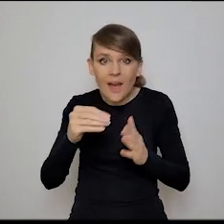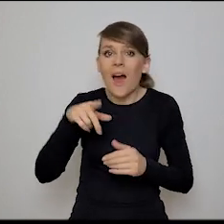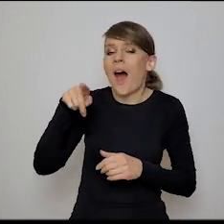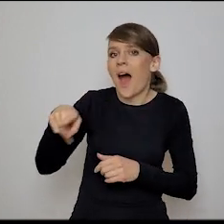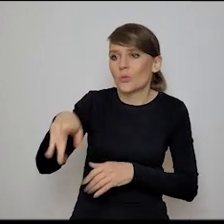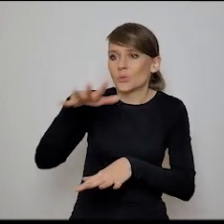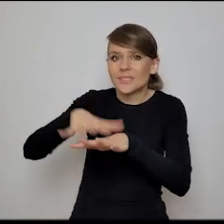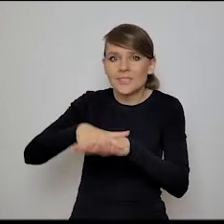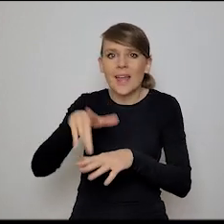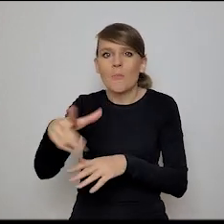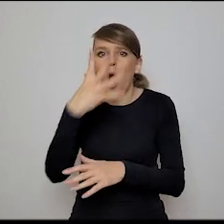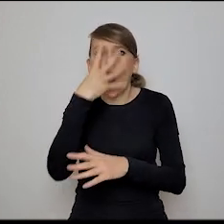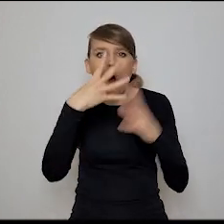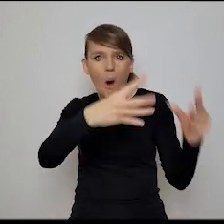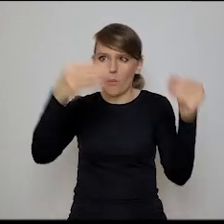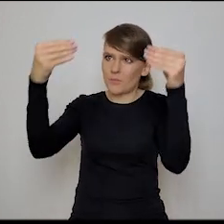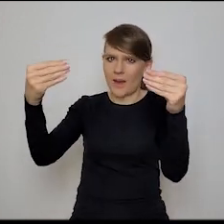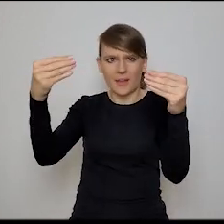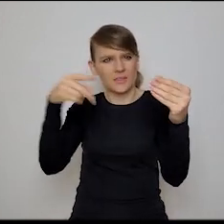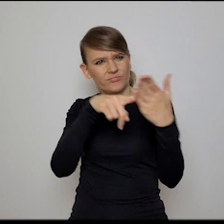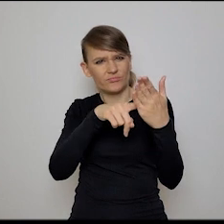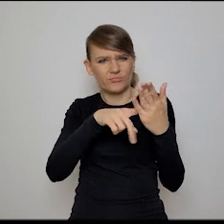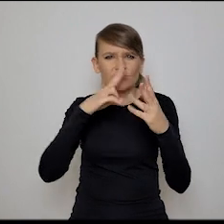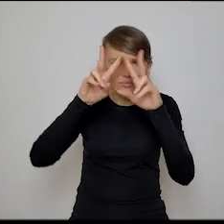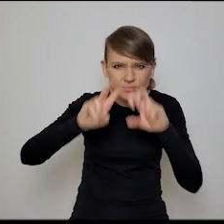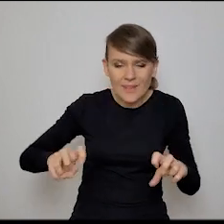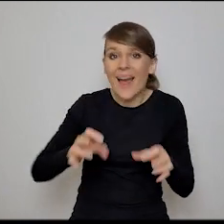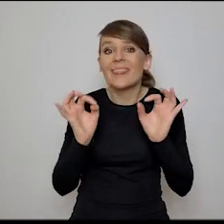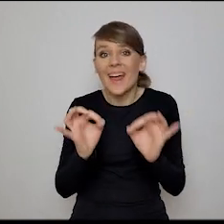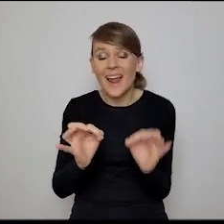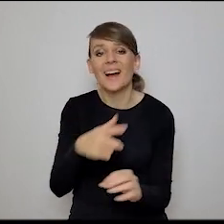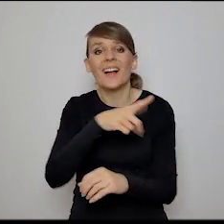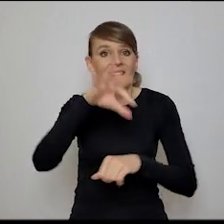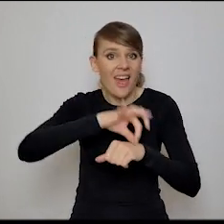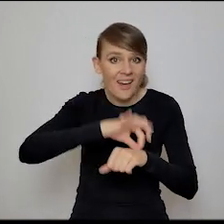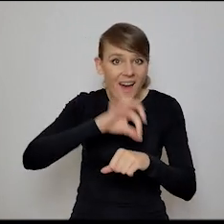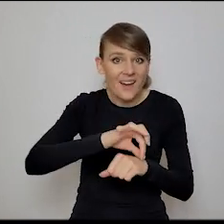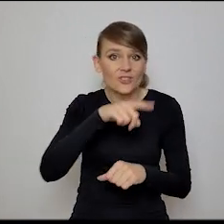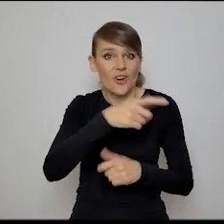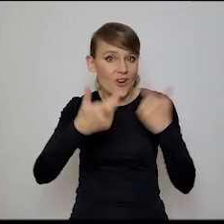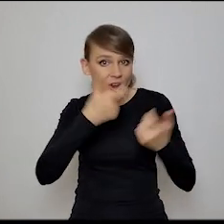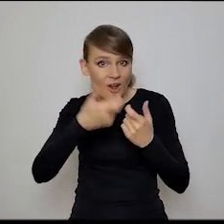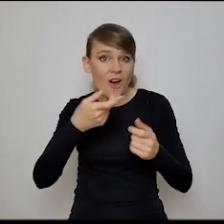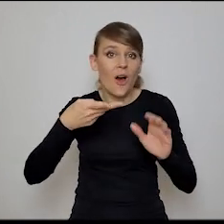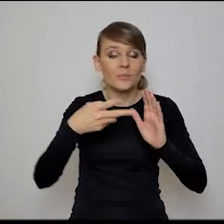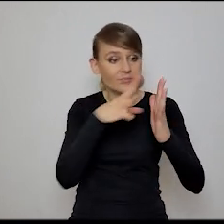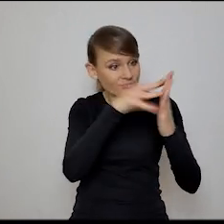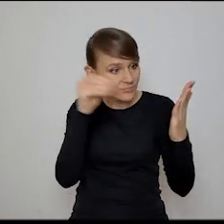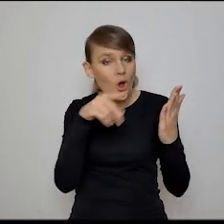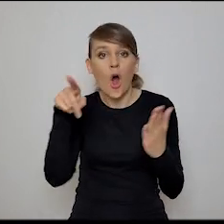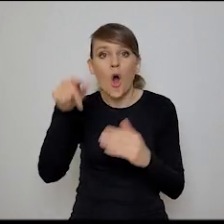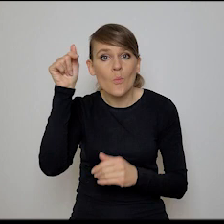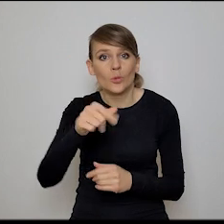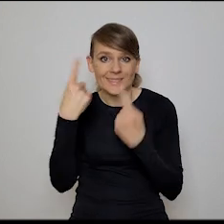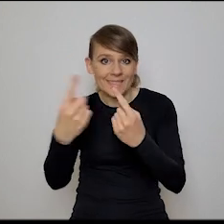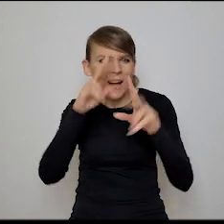obrazu. Na razie funkcjonujemy w świecie, w którym ten lekarz radiolog zdecydowanie musi poświadczyć za to, co ta maszyna dla niego znalazła i